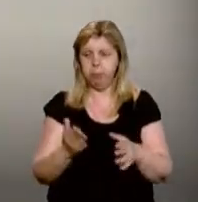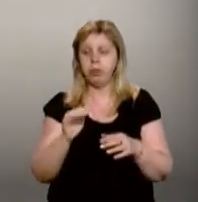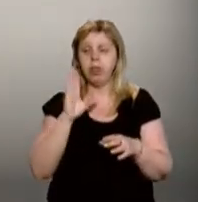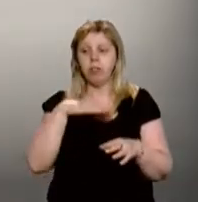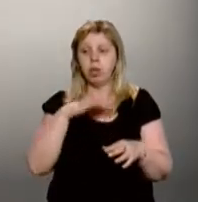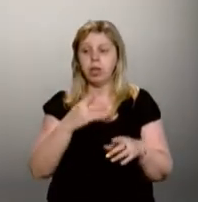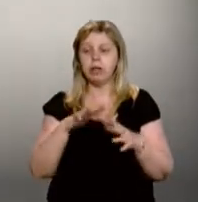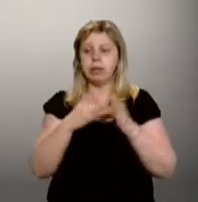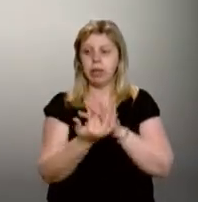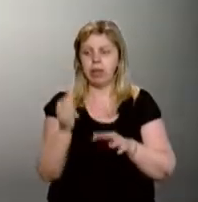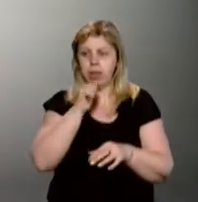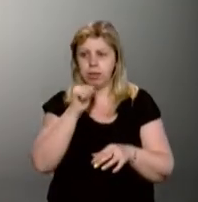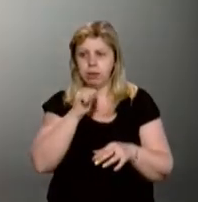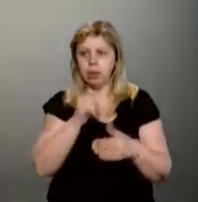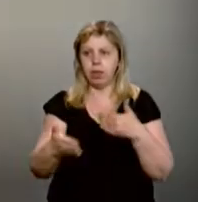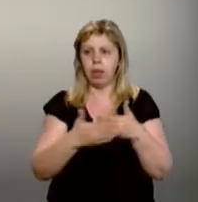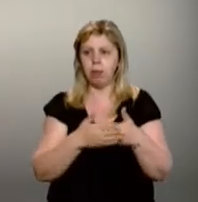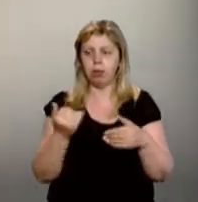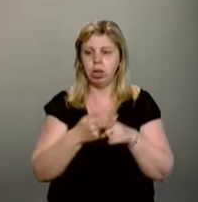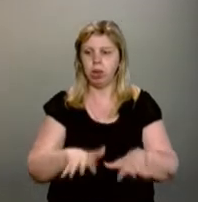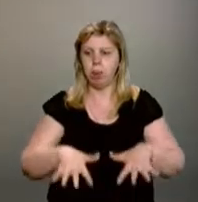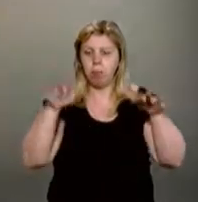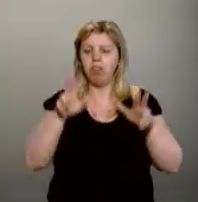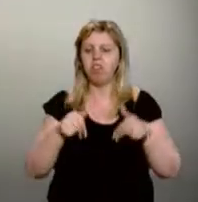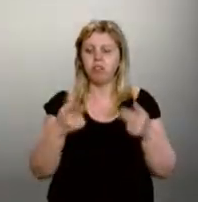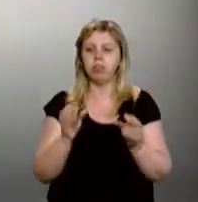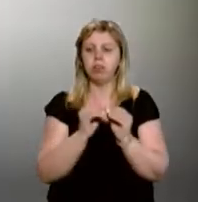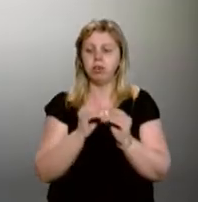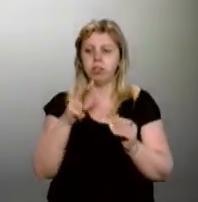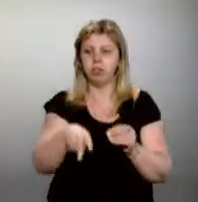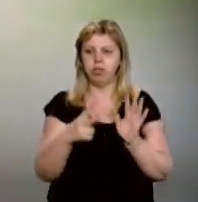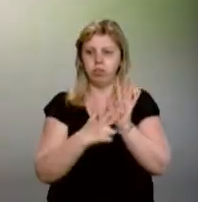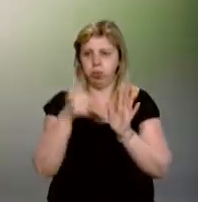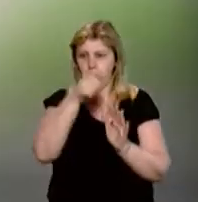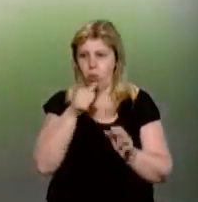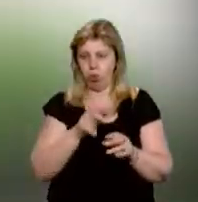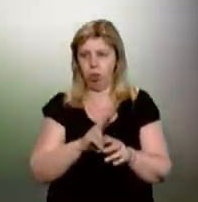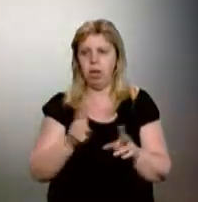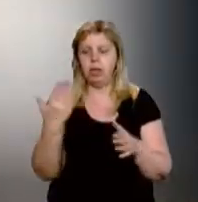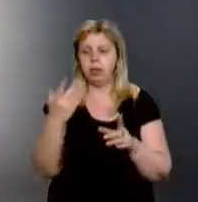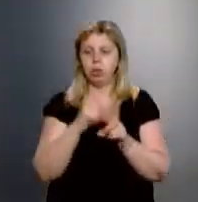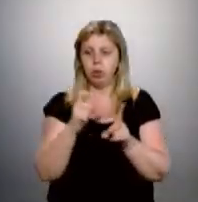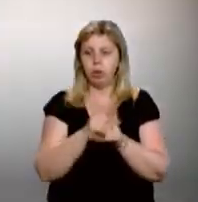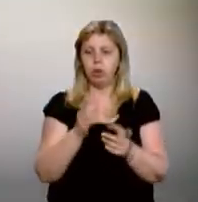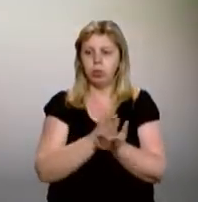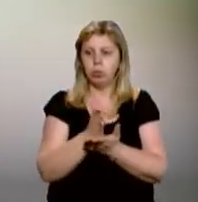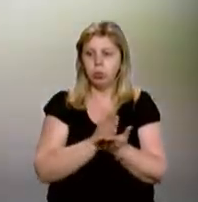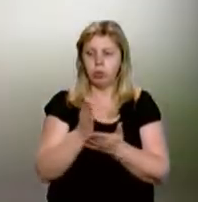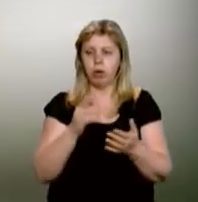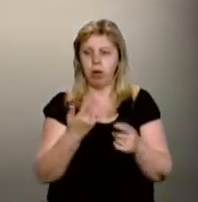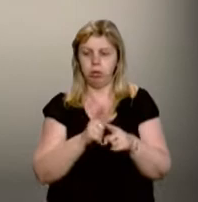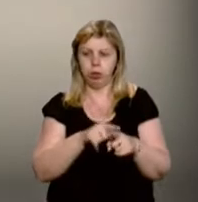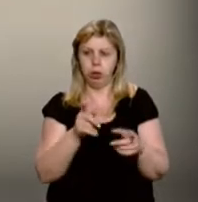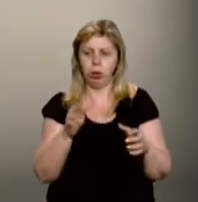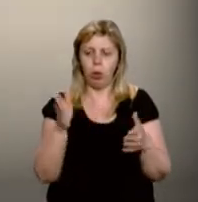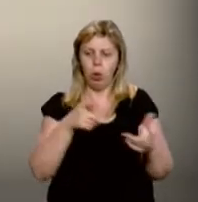води в межах селища Ясіня наближається до рівня паводку 2008 року, каже Віктор Буришин. За його словами, служби цивільного захисту готові до